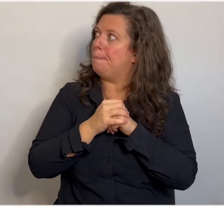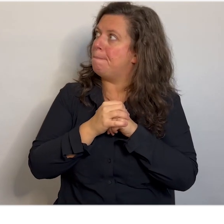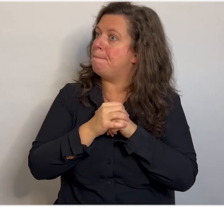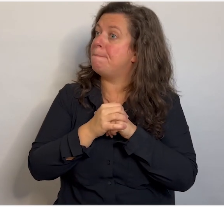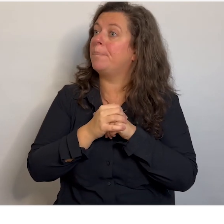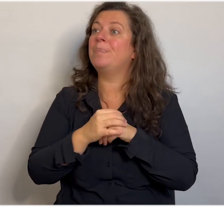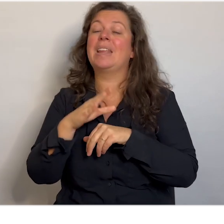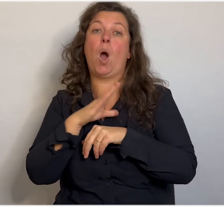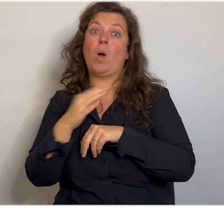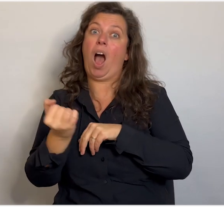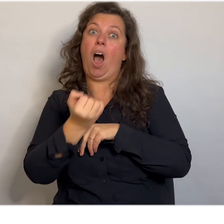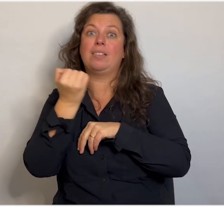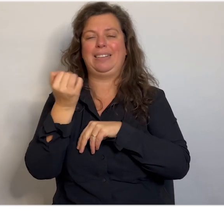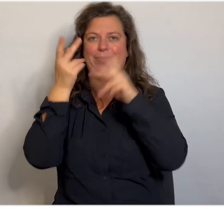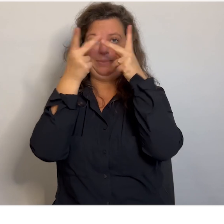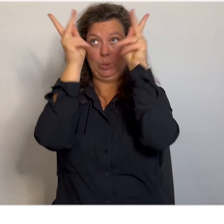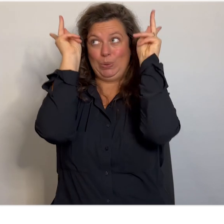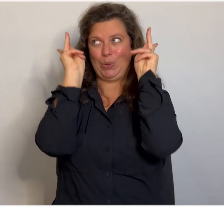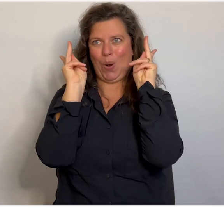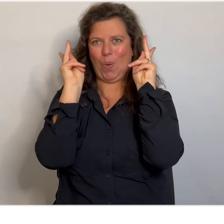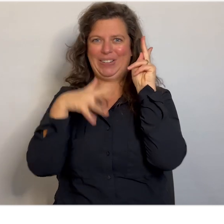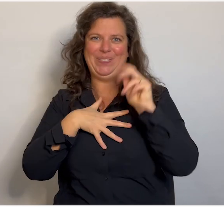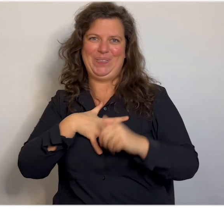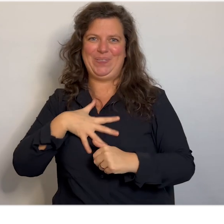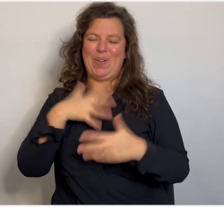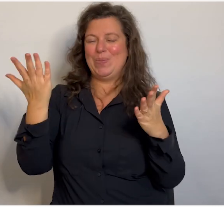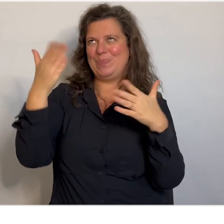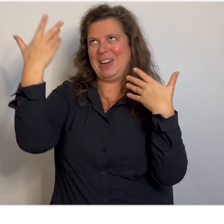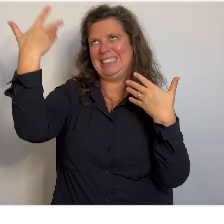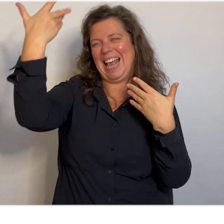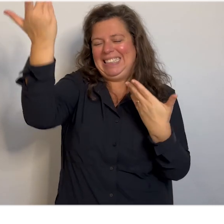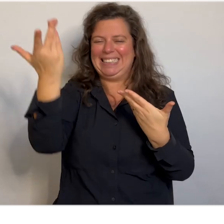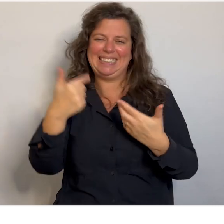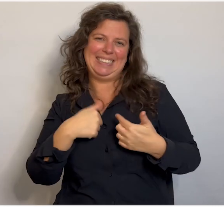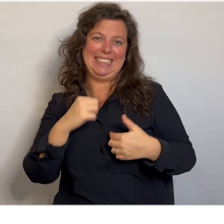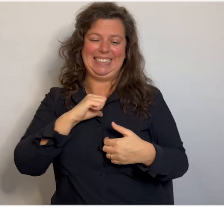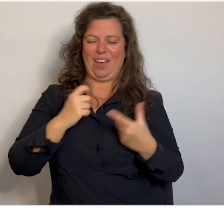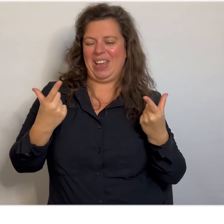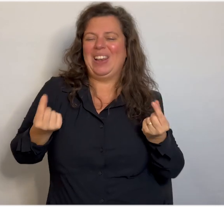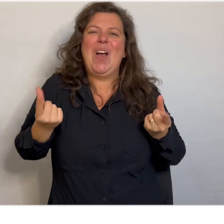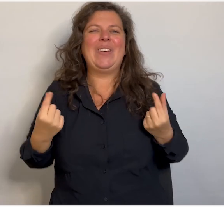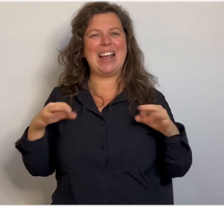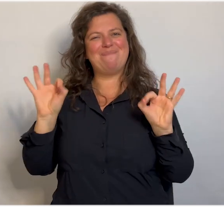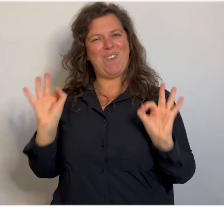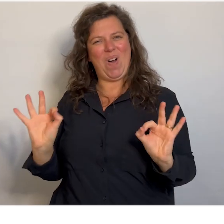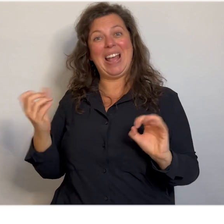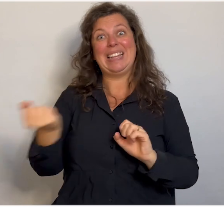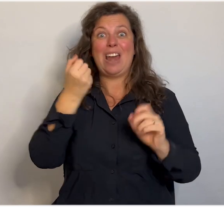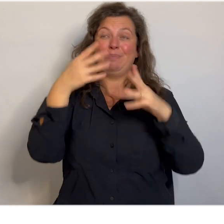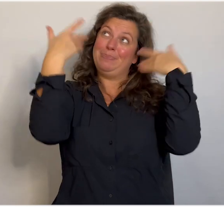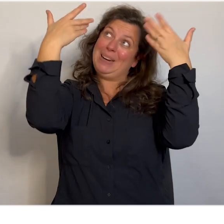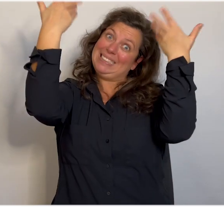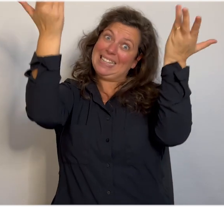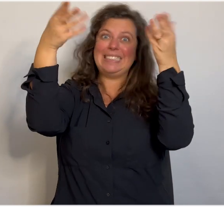Ik heb natuurlijk ook altijd mijn kroontje op. Want ik voel me altijd wel een prinses. En ik vind mezelf ook heel leuk. En ook wel mooi. En daarom draag ik een